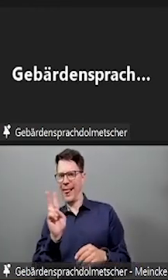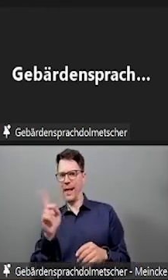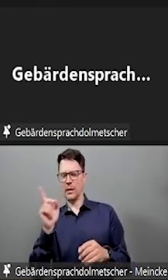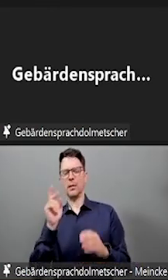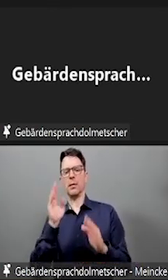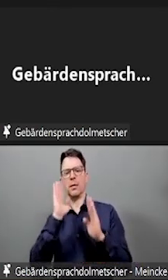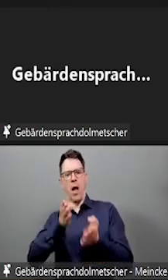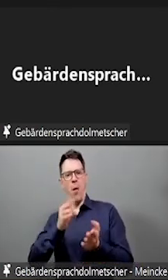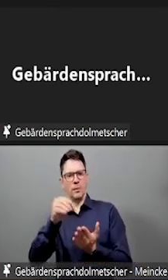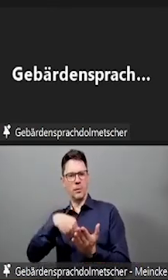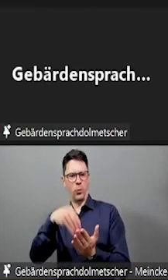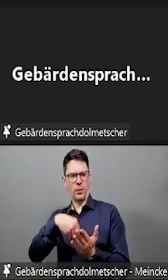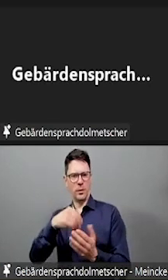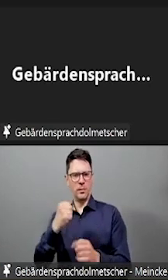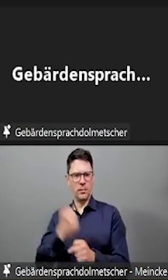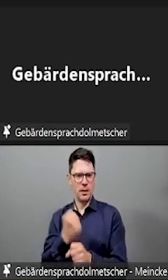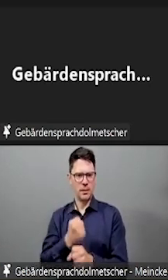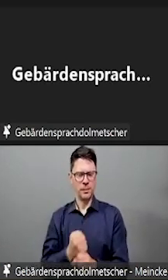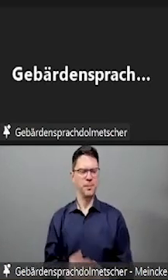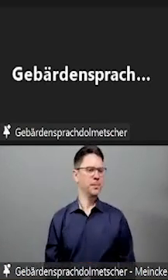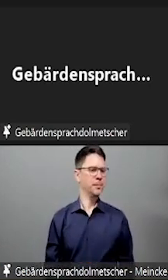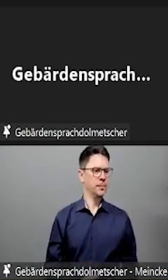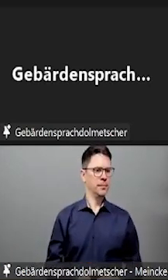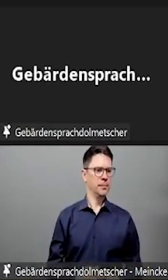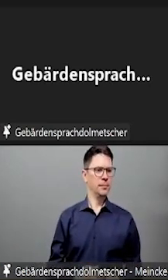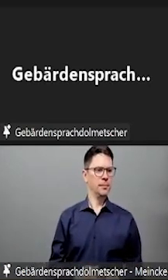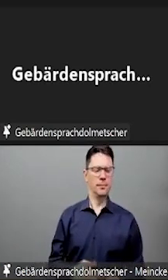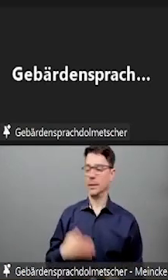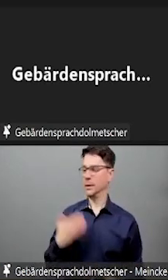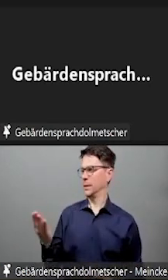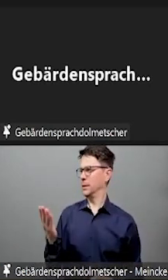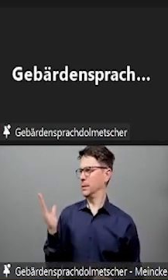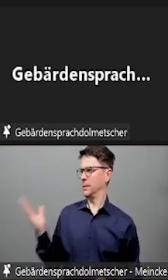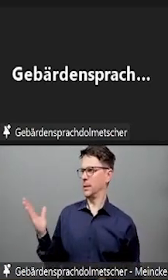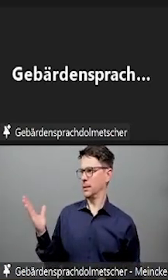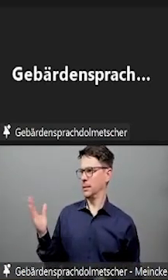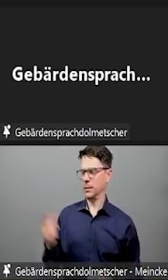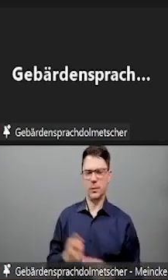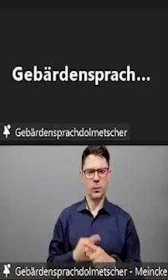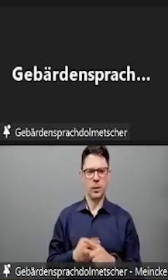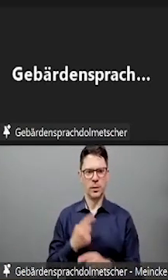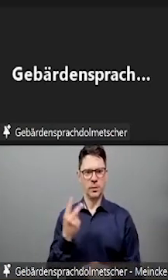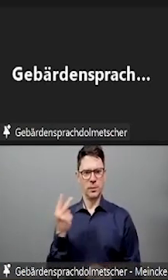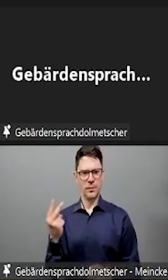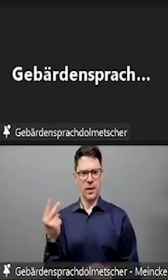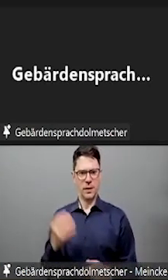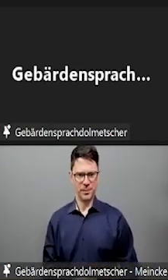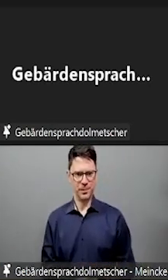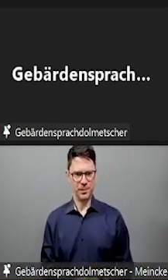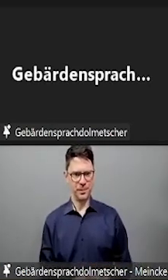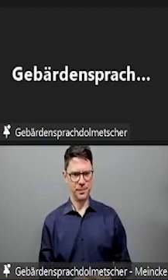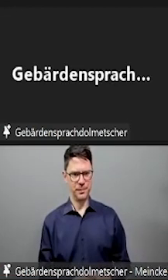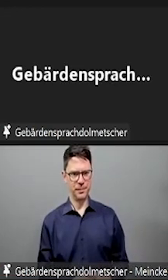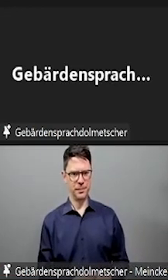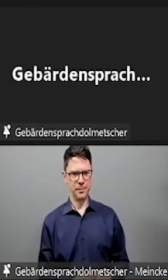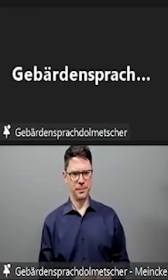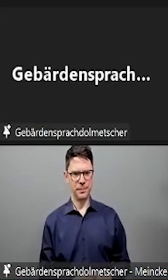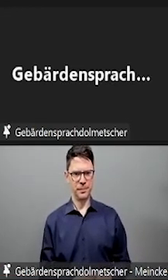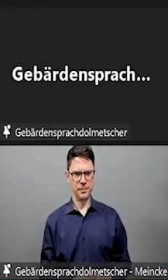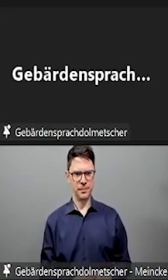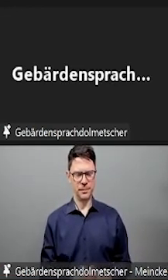Da ist es schon eine Möglichkeit, vielleicht unterschiedliche Sozialformen von vornherein anzubieten, aber auch, dass man Studierende bei der Festlegung der